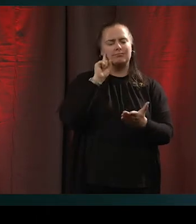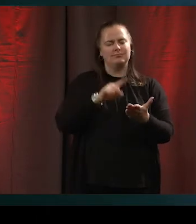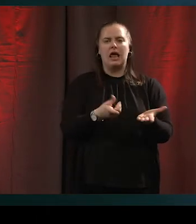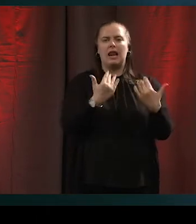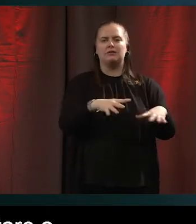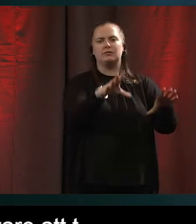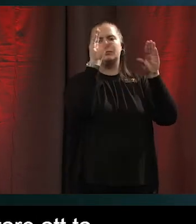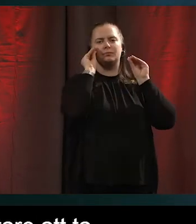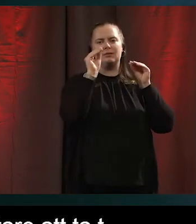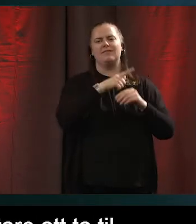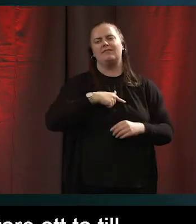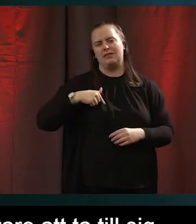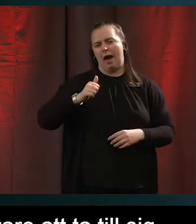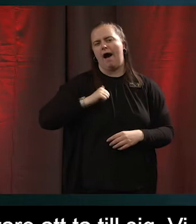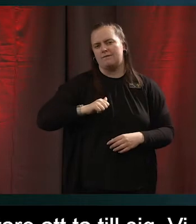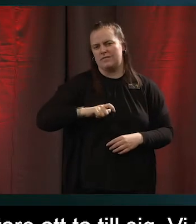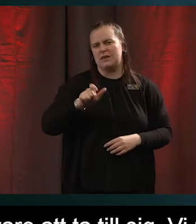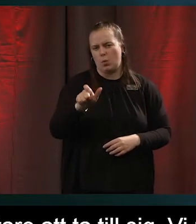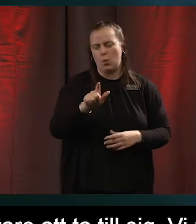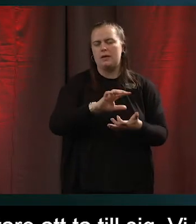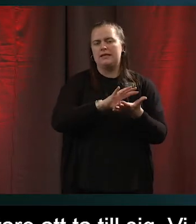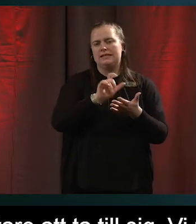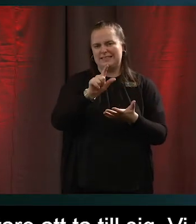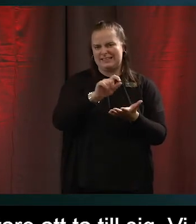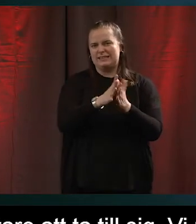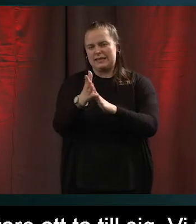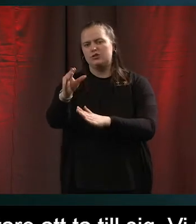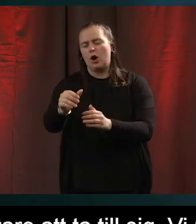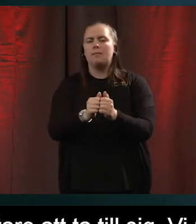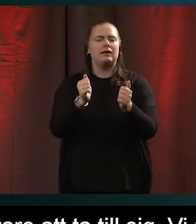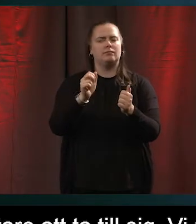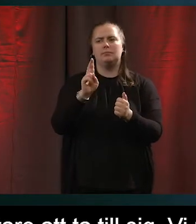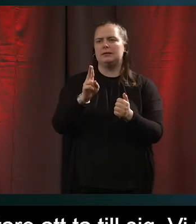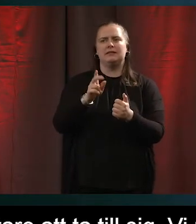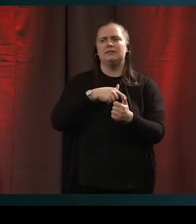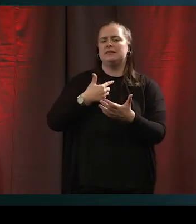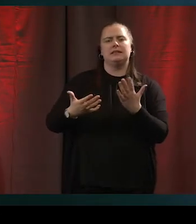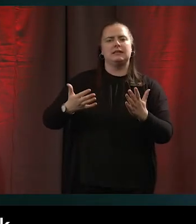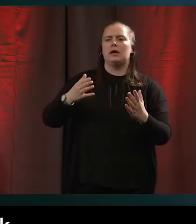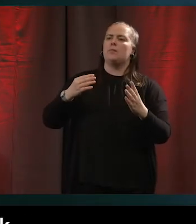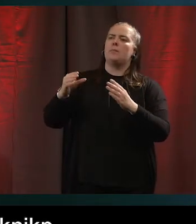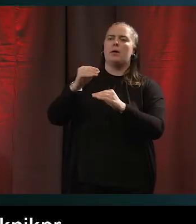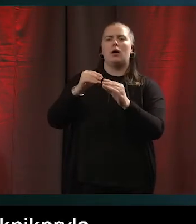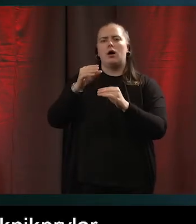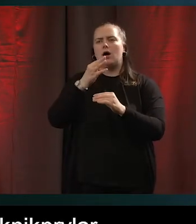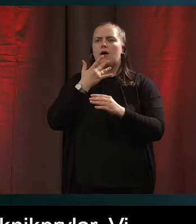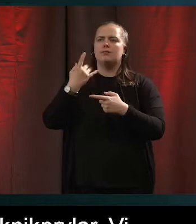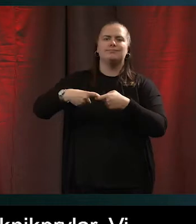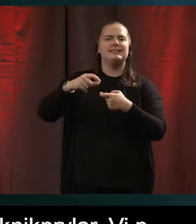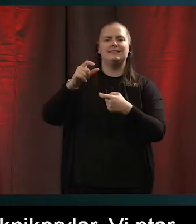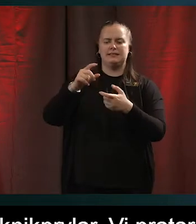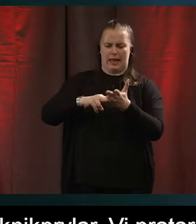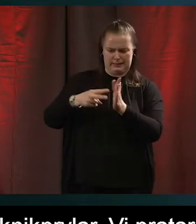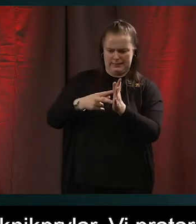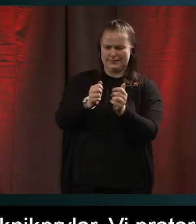nämner ordet digitalisering. Men vi pratar inte alls om teknikprylar. Utan när vi är ute och pratar med målgruppen så pratar vi mer om den här